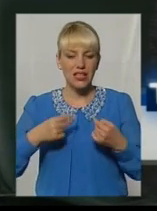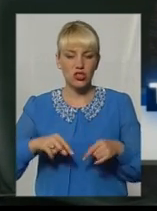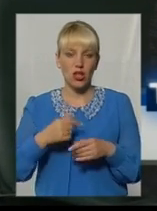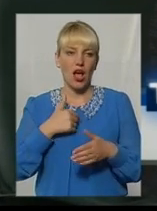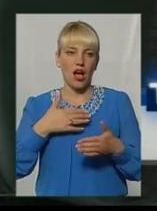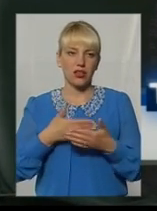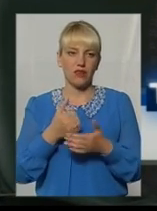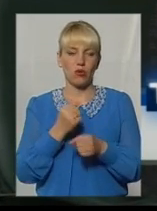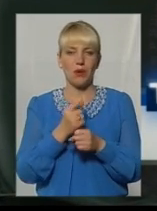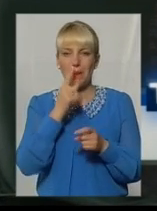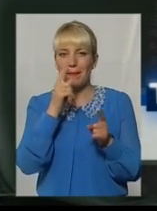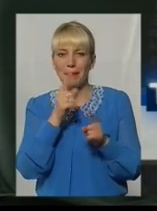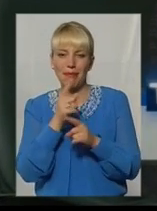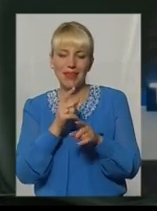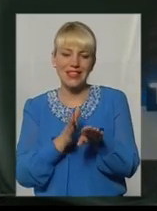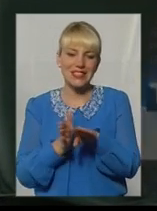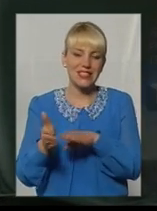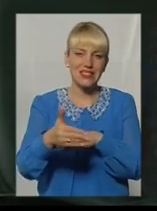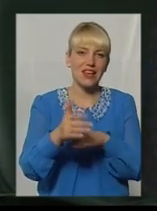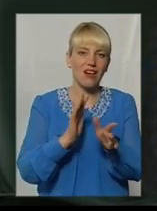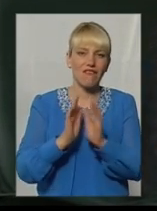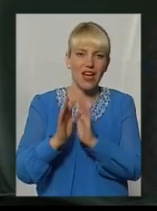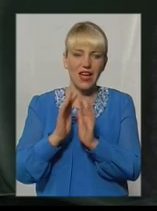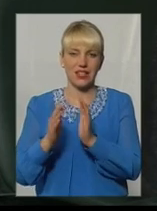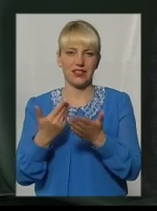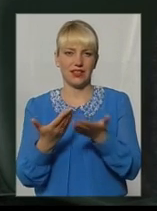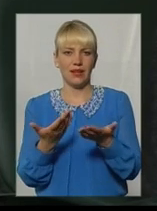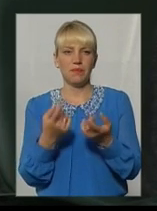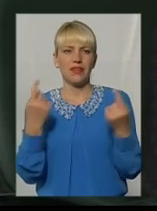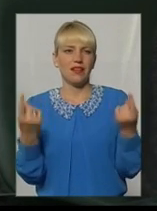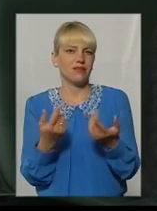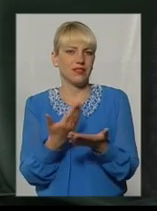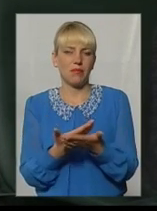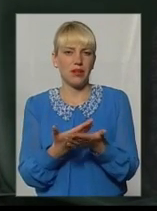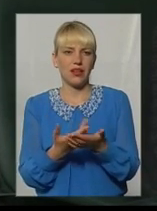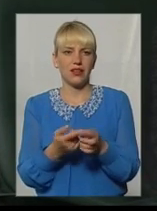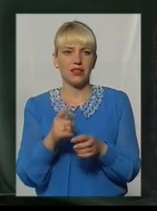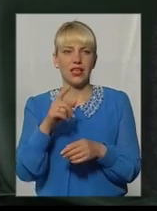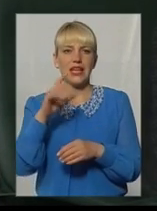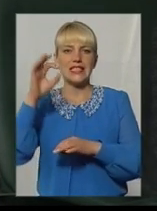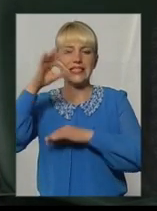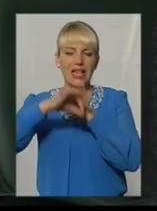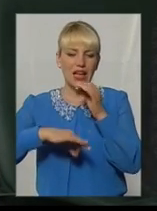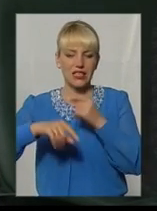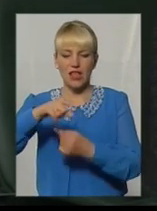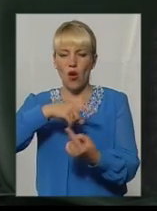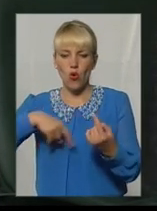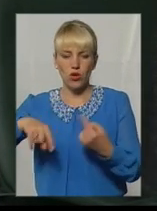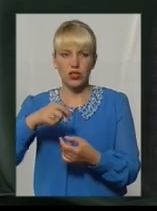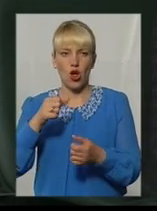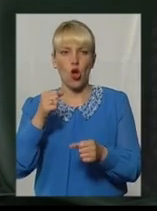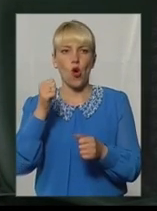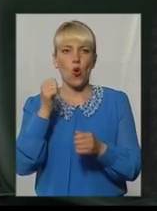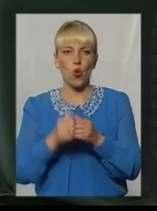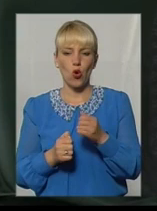працюємо. Міні-скверики – цілементарний приклад, розв'язка на Західно-Укружні. Кожен заїзд – це